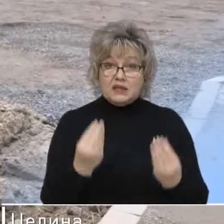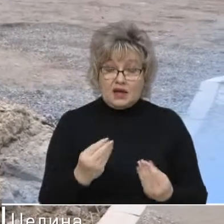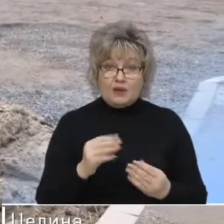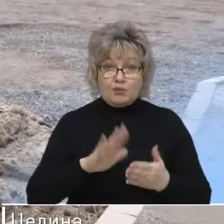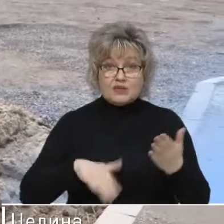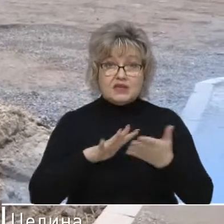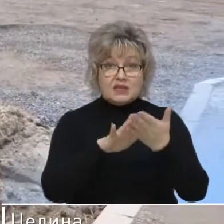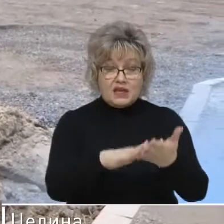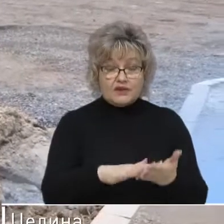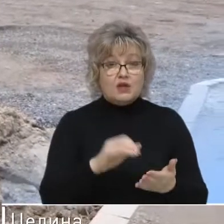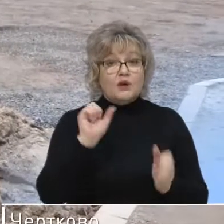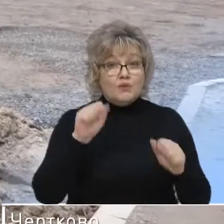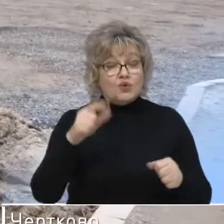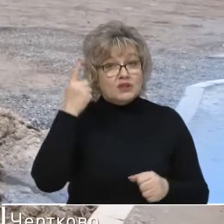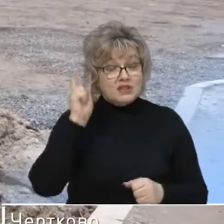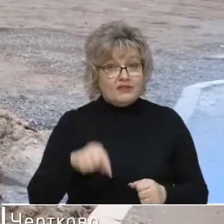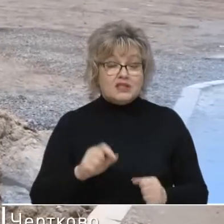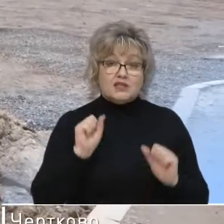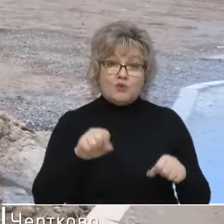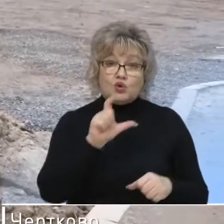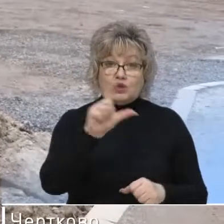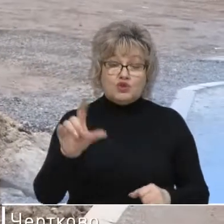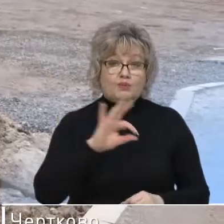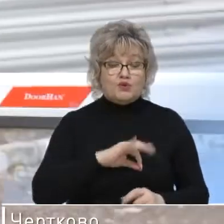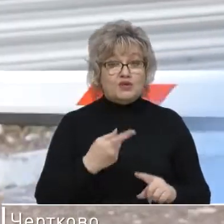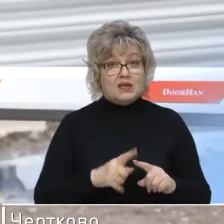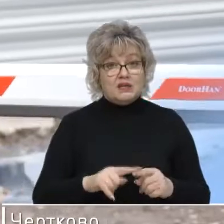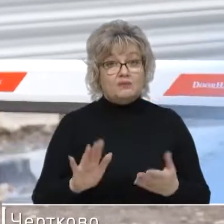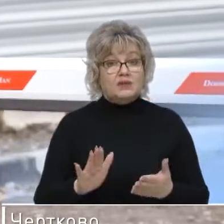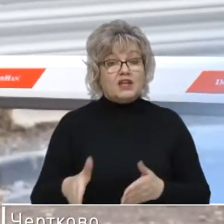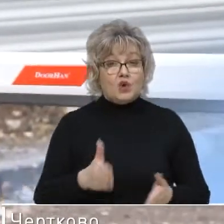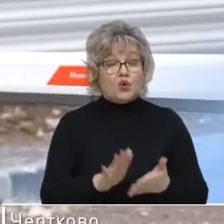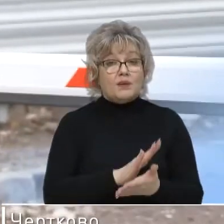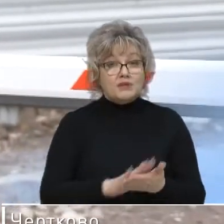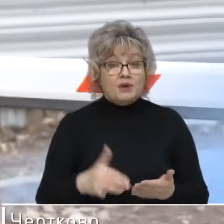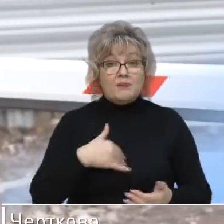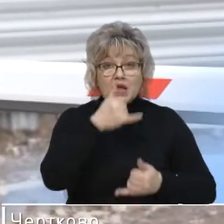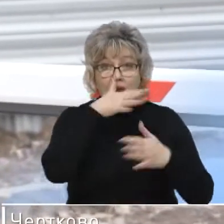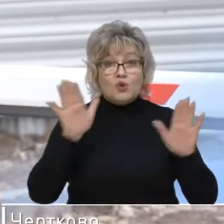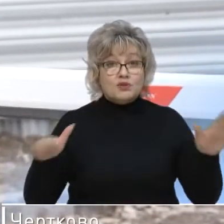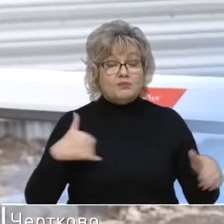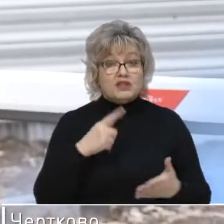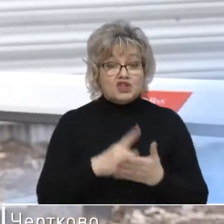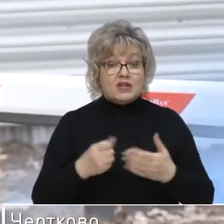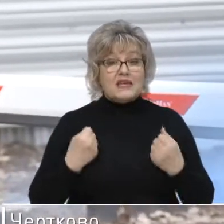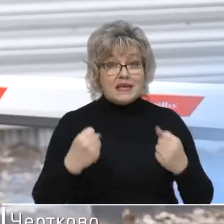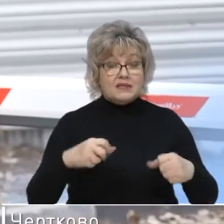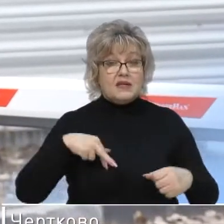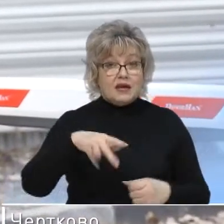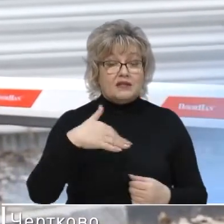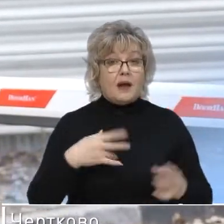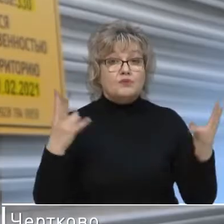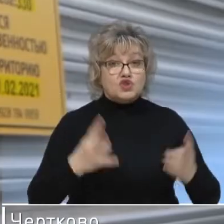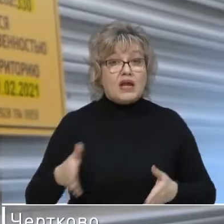заявки станет известно, смогут ли ростовчане бесплатно пользоваться этой дорогой. Мы не можем летать. Мы должны ездить и ходить. Нам